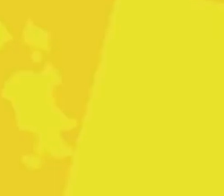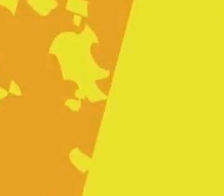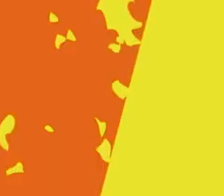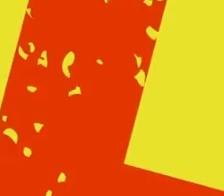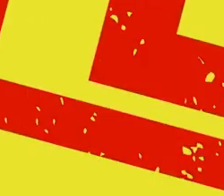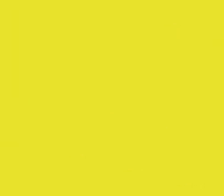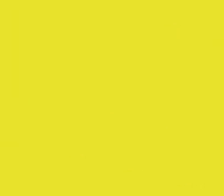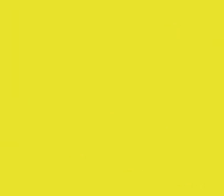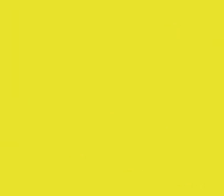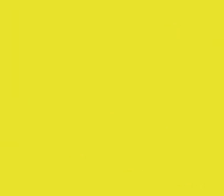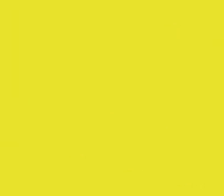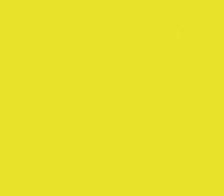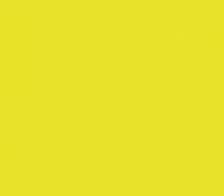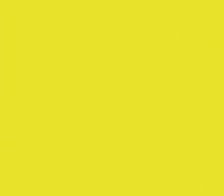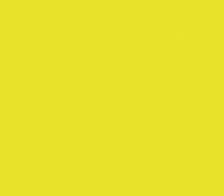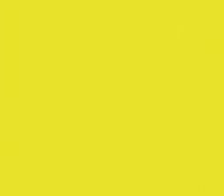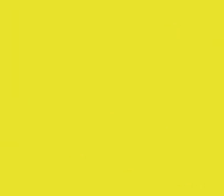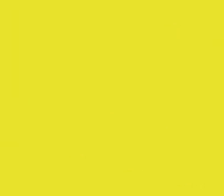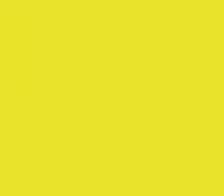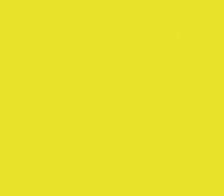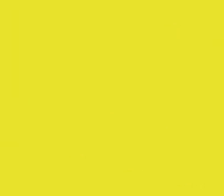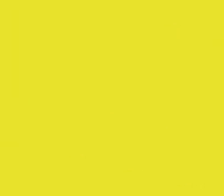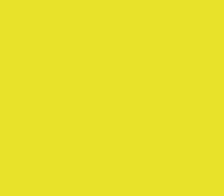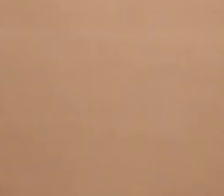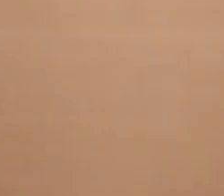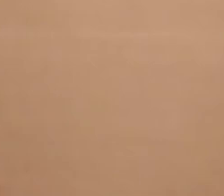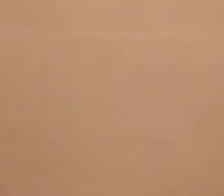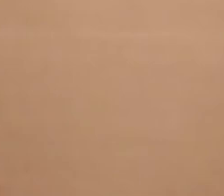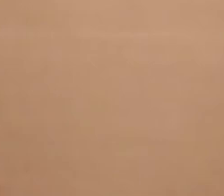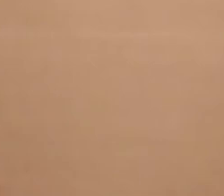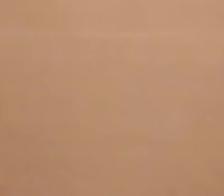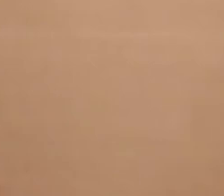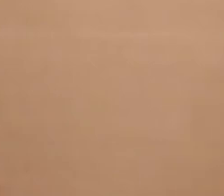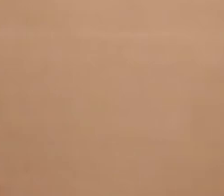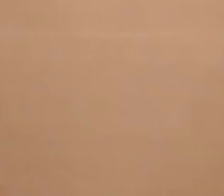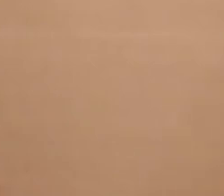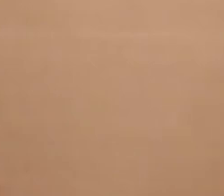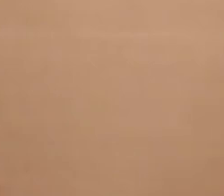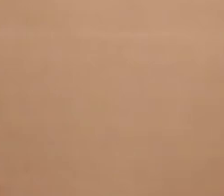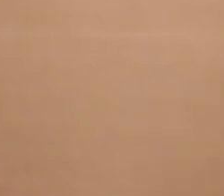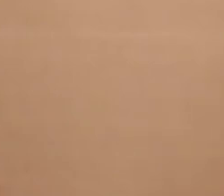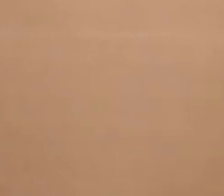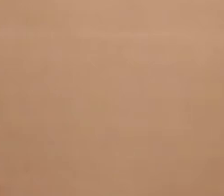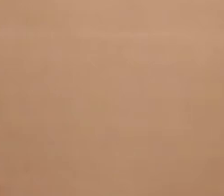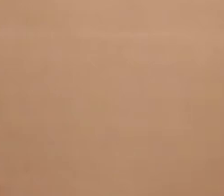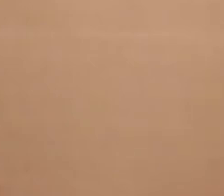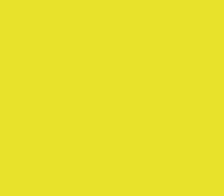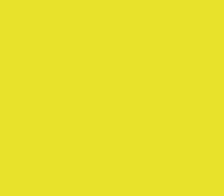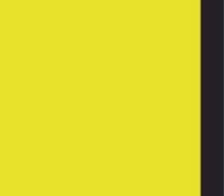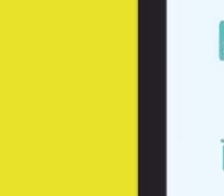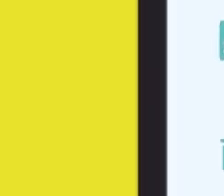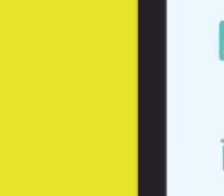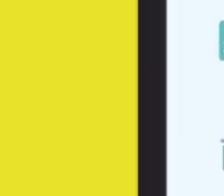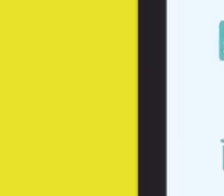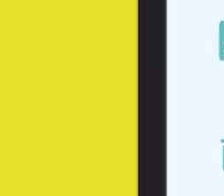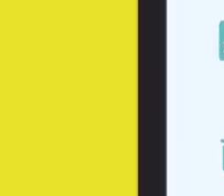کو سٹرانگ پاسورٹ کے ساتھ ساتھ جب ٹو ایف ای کو انیبل کرتے ہیں تو آپ اپنے اکاؤنٹ کو اور مضبوط بنا دیتے ہیں